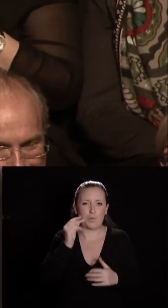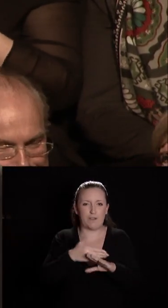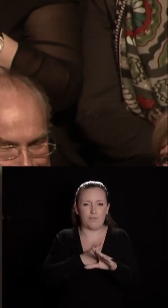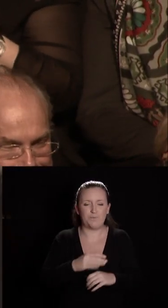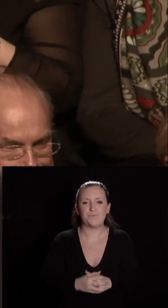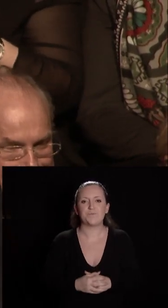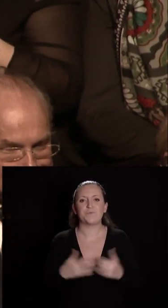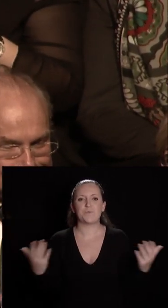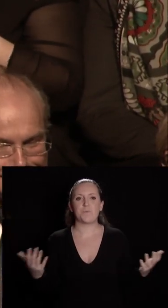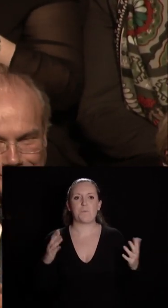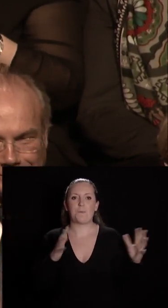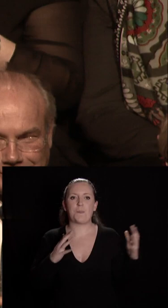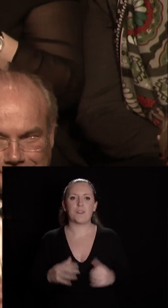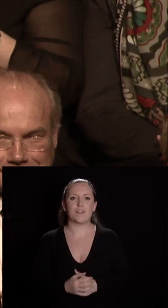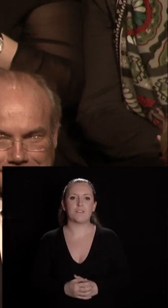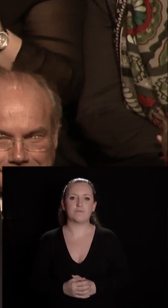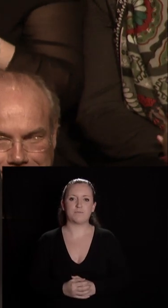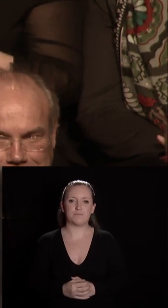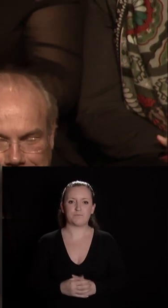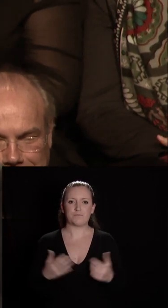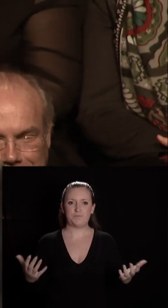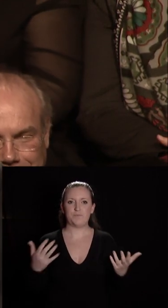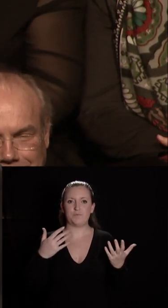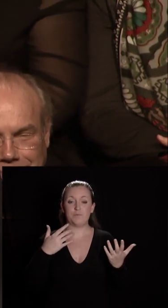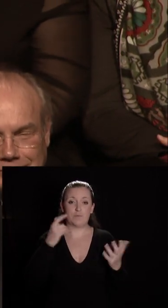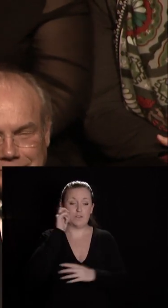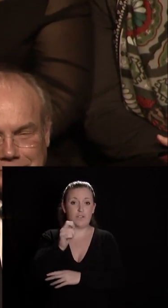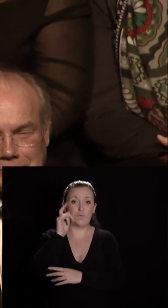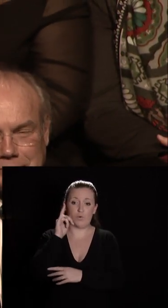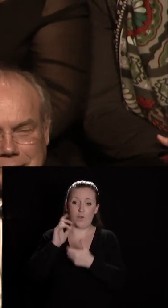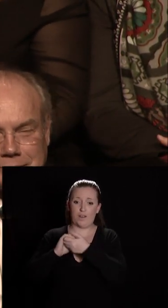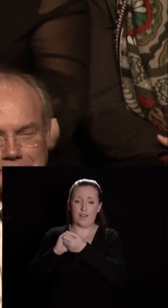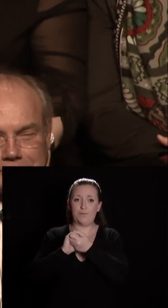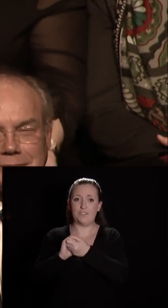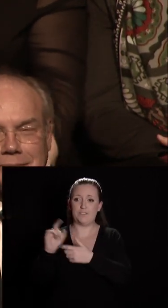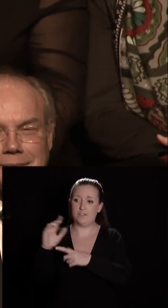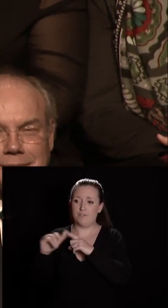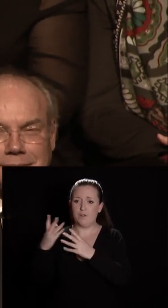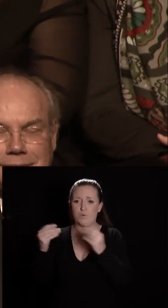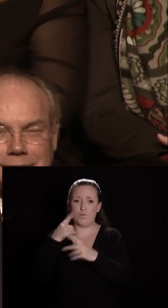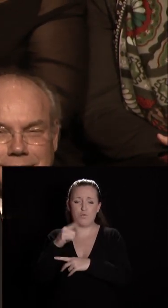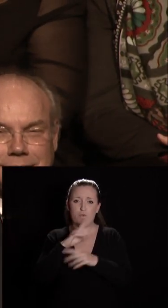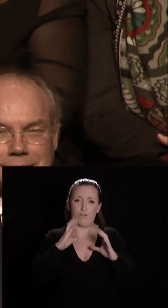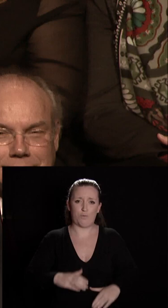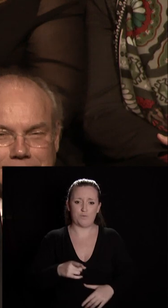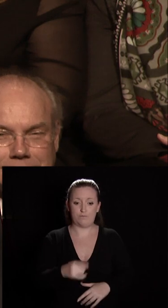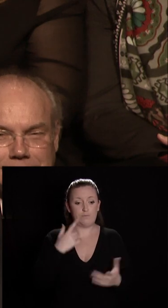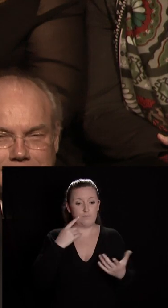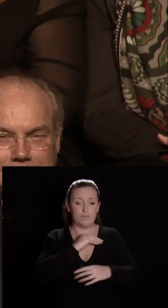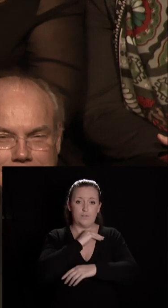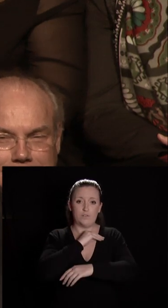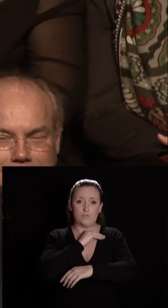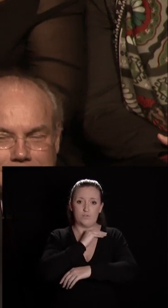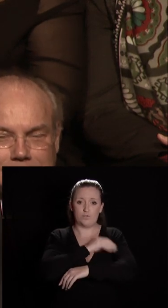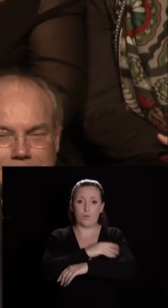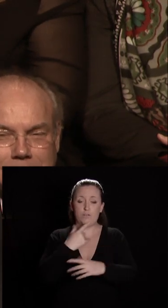le sport mesdames, messieurs je le salue parce que c'est un ami et qui l'a fait beaucoup pour le DFCO le sport c'est la persévérance et il le sait